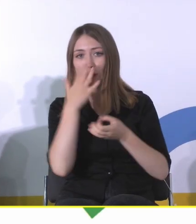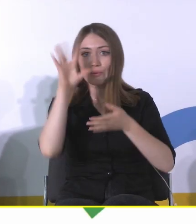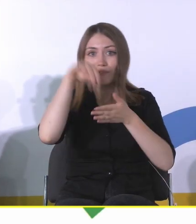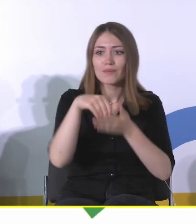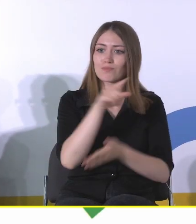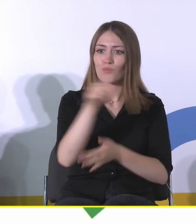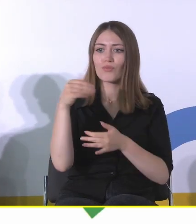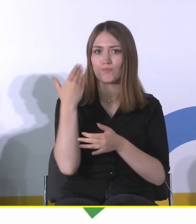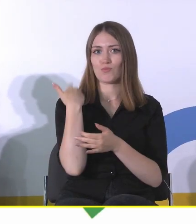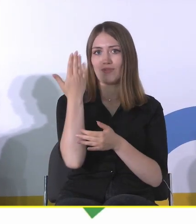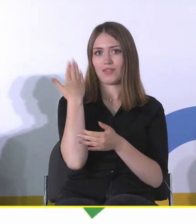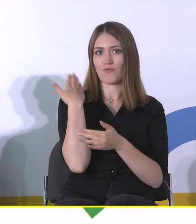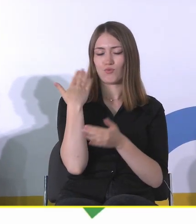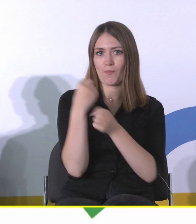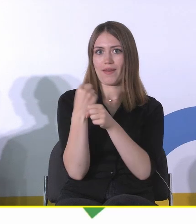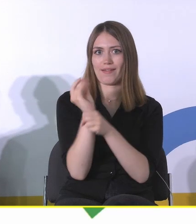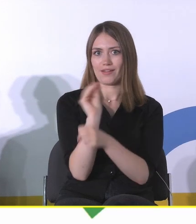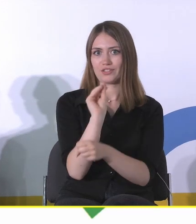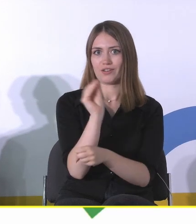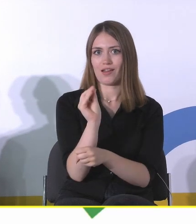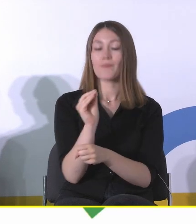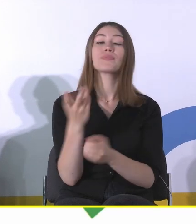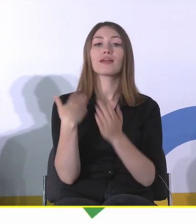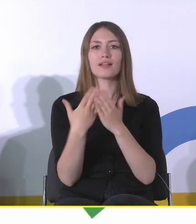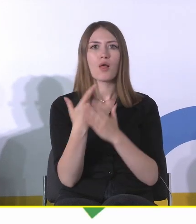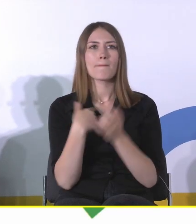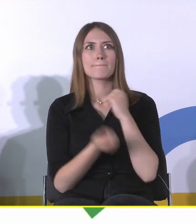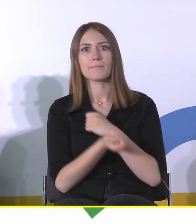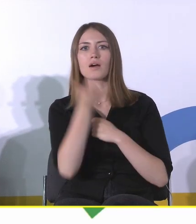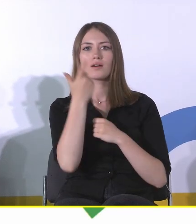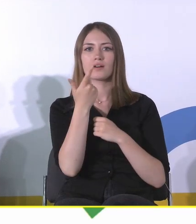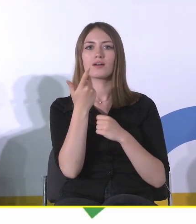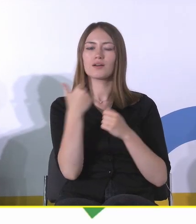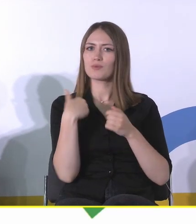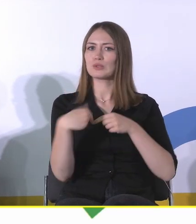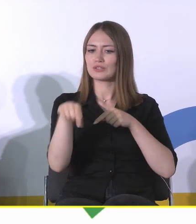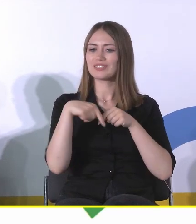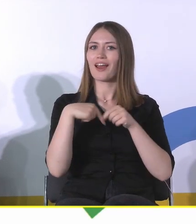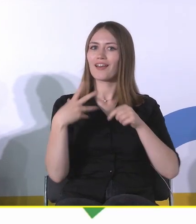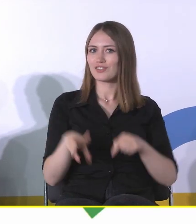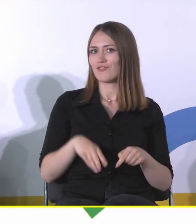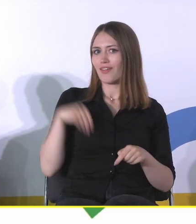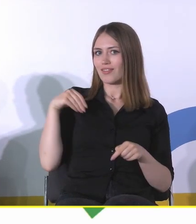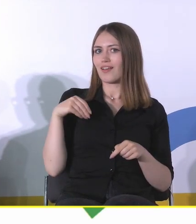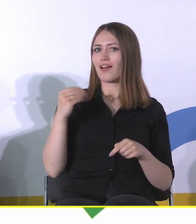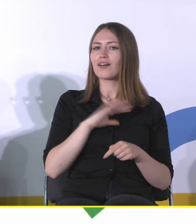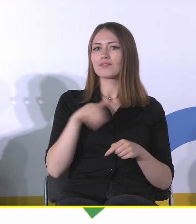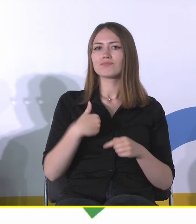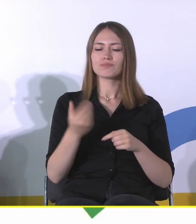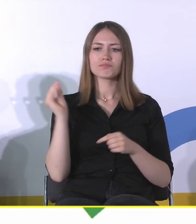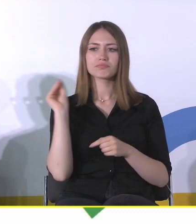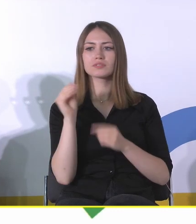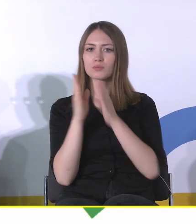niedawno były. I w pewnym momencie taki pomysł, zbliżały się święta i ja mówię, spróbujmy przez szkoły, poprośmy